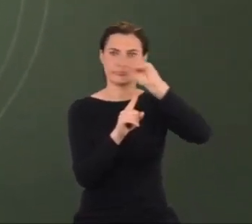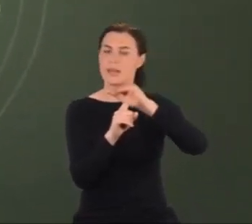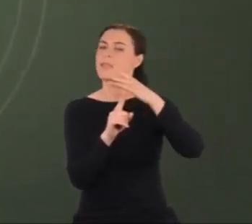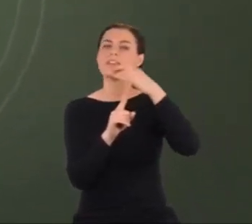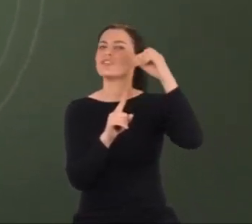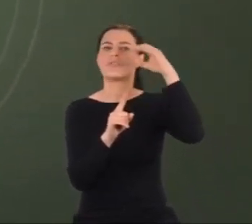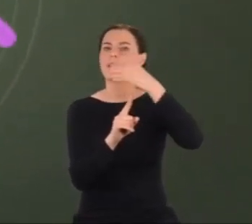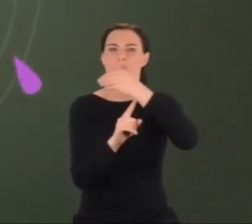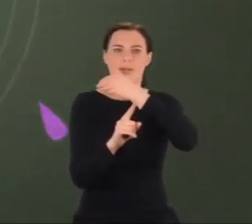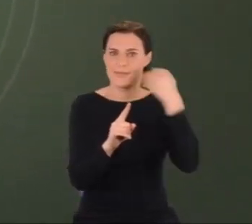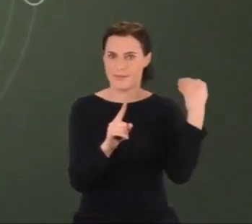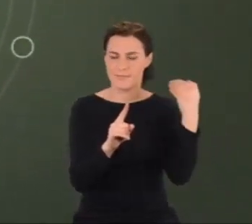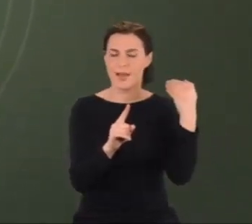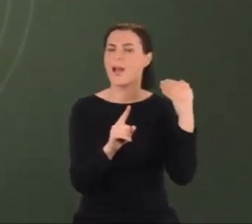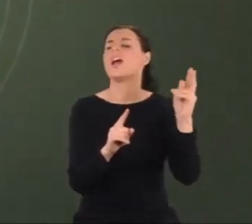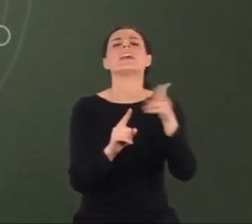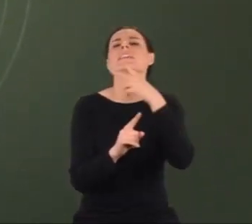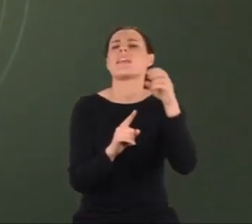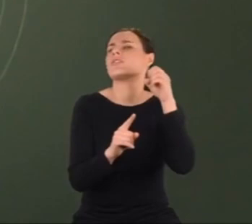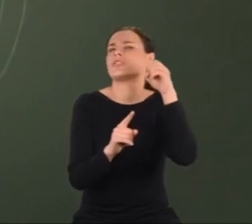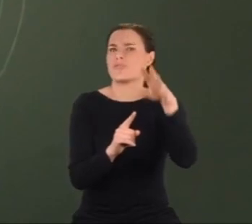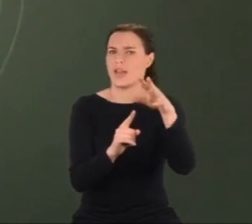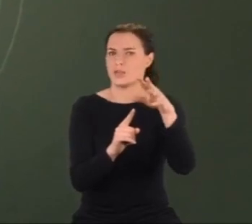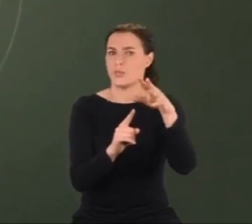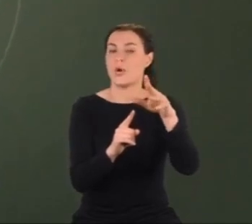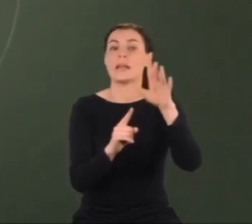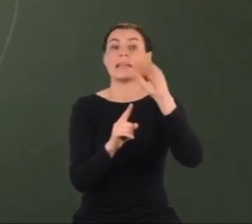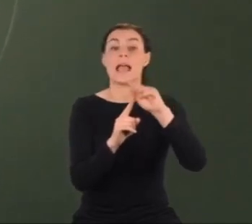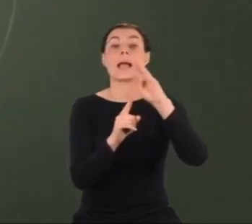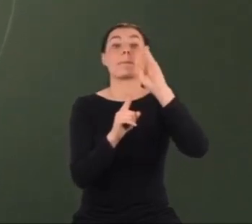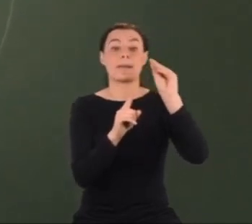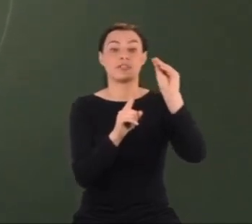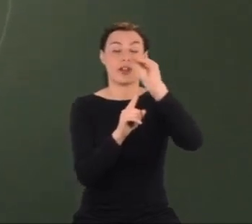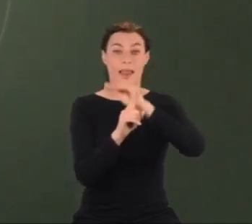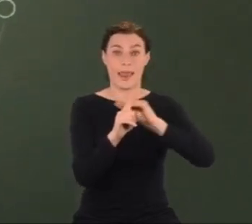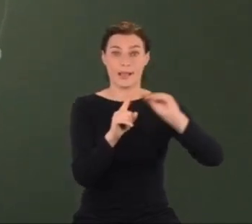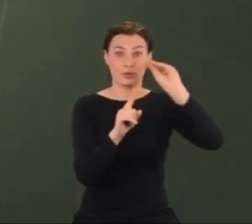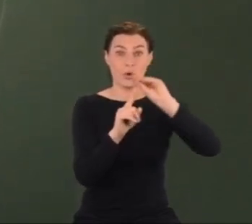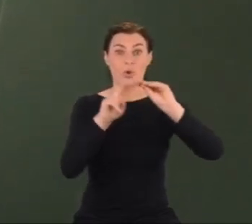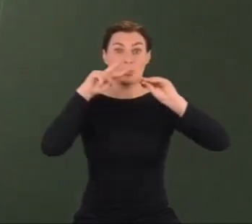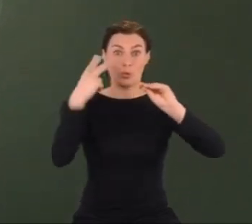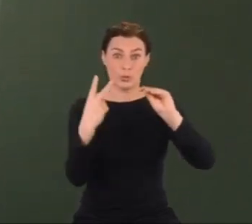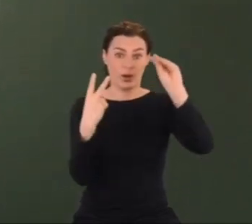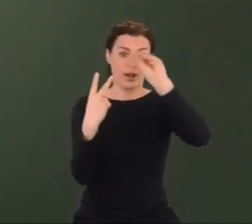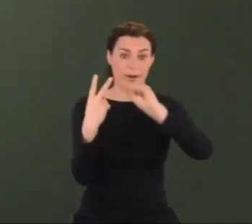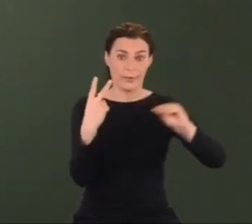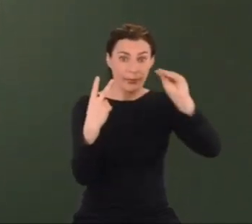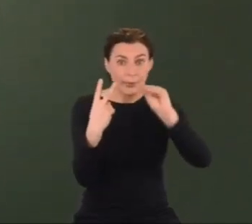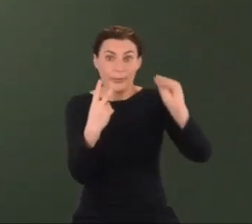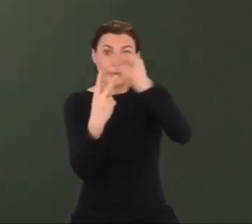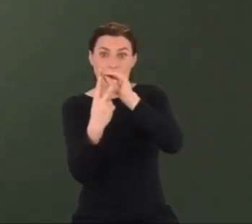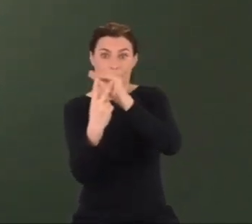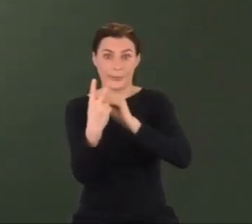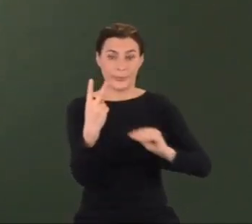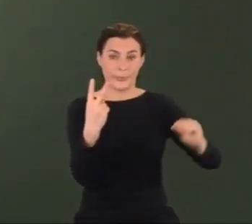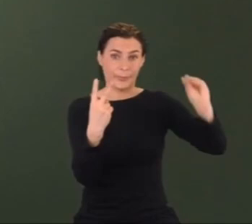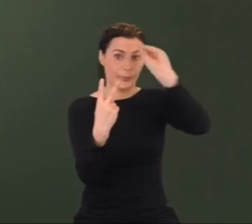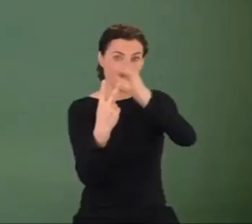Światło w postaci fotonów będzie emitował dopiero, gdy przenosi się z jednej orbity na drugą.